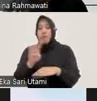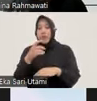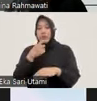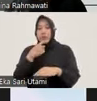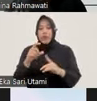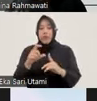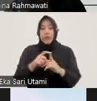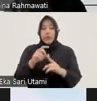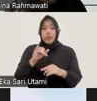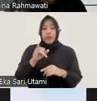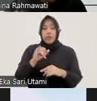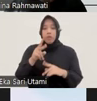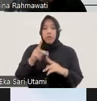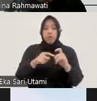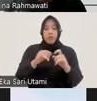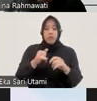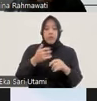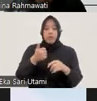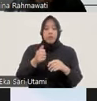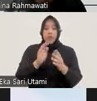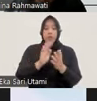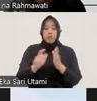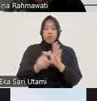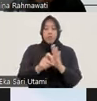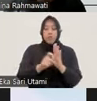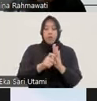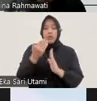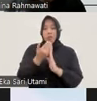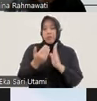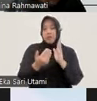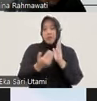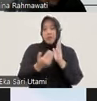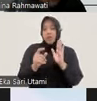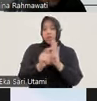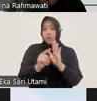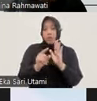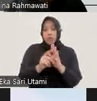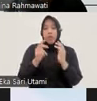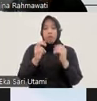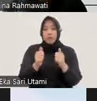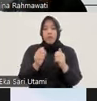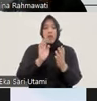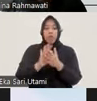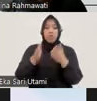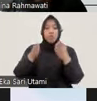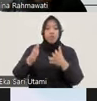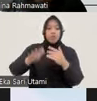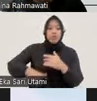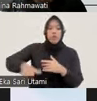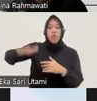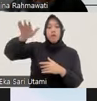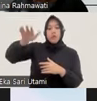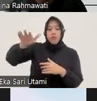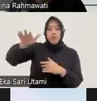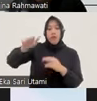bahwa kita bisa mencontoh kebijakan di dalam undang-undang SPPA untuk anak bisa di-extend untuk dewasa bahwa dia